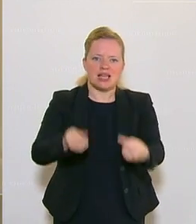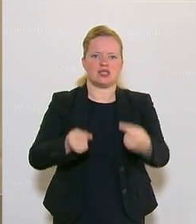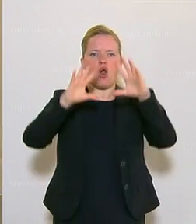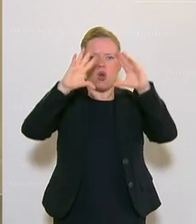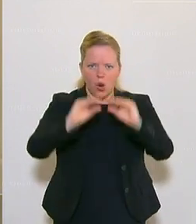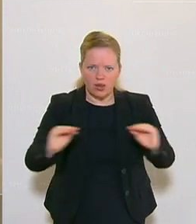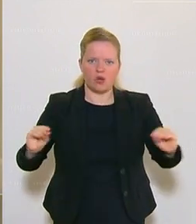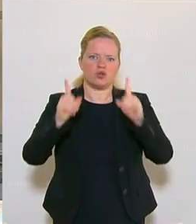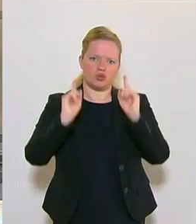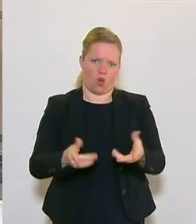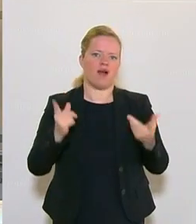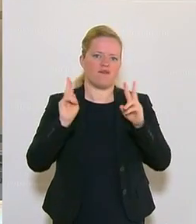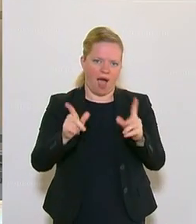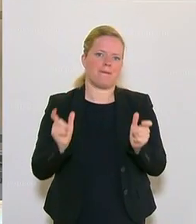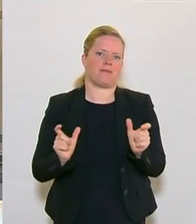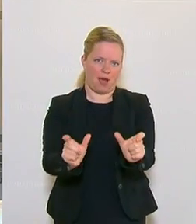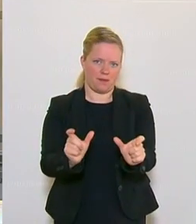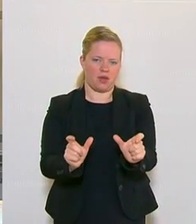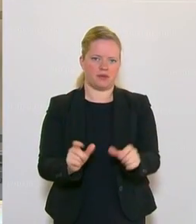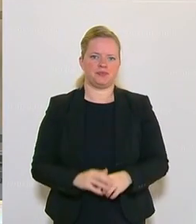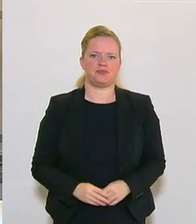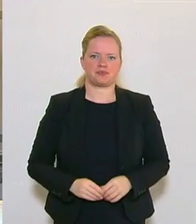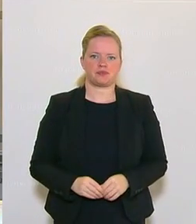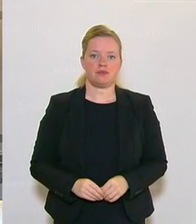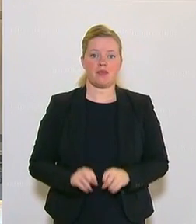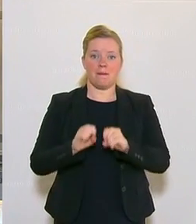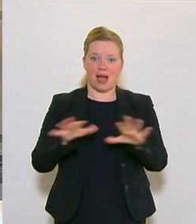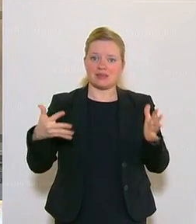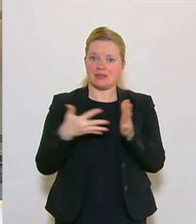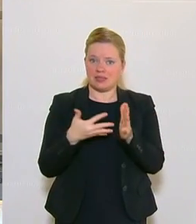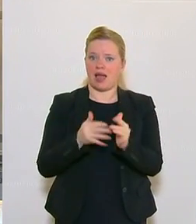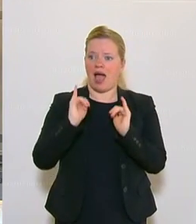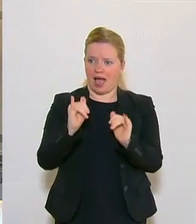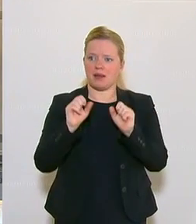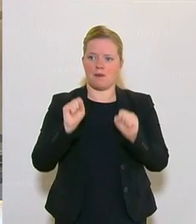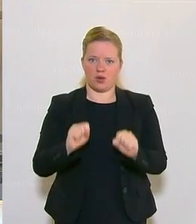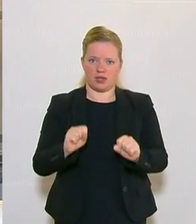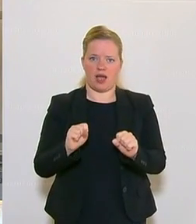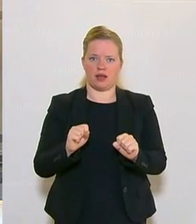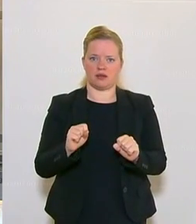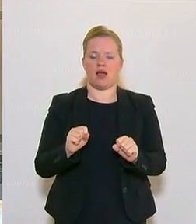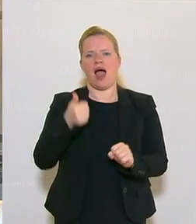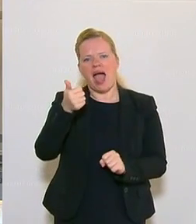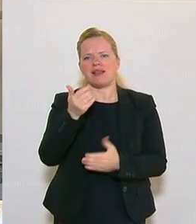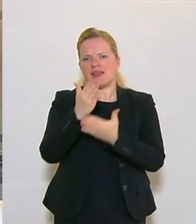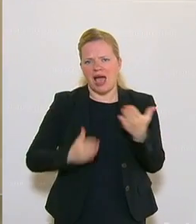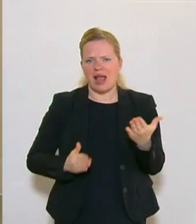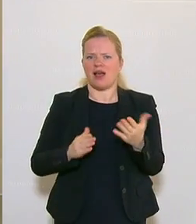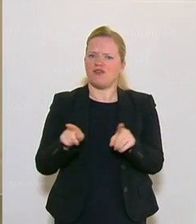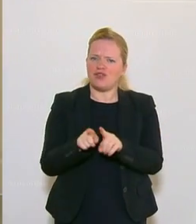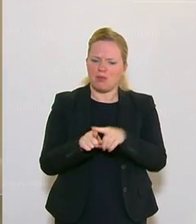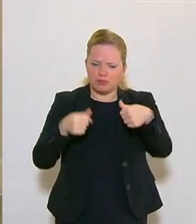Die Infektionszahlen müssen wir unter Kontrolle halten. Und Massentests sind ein Teil einer Strategie, ein Mosaikstein.